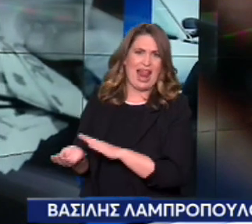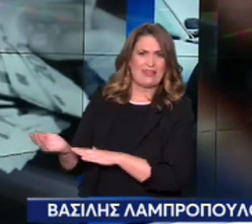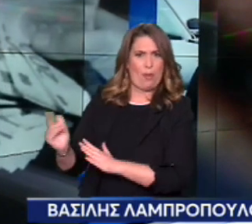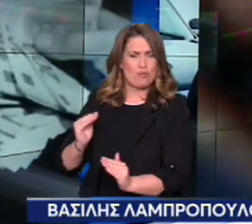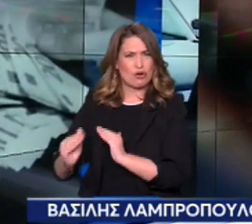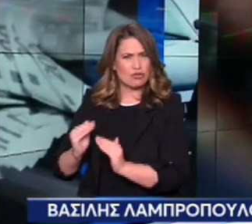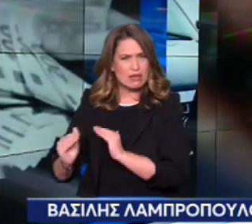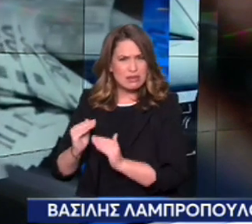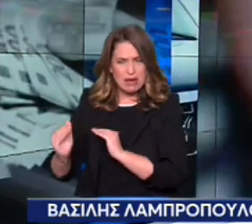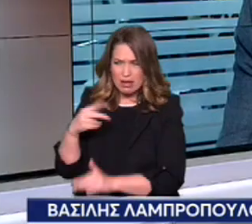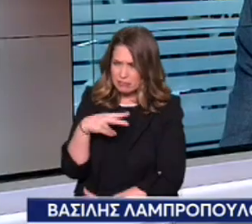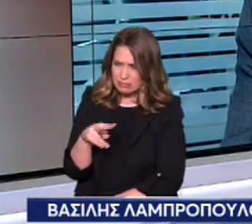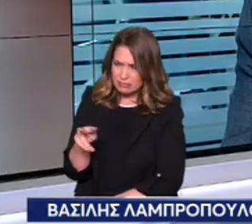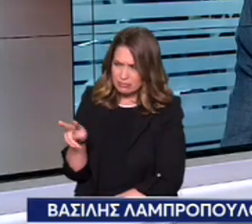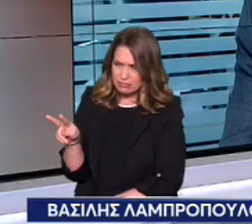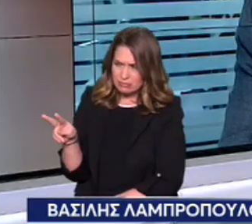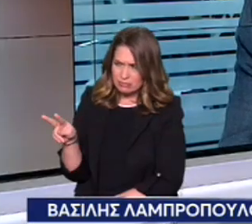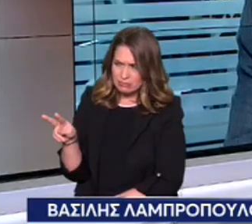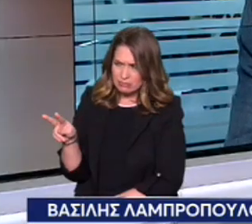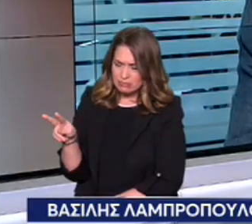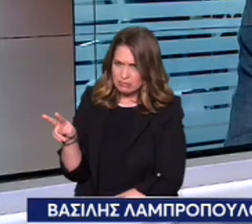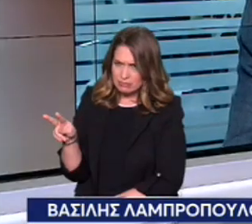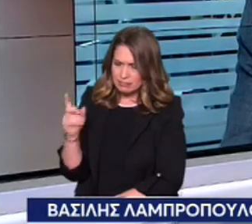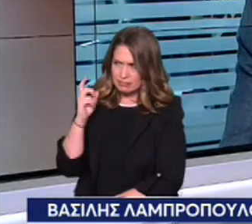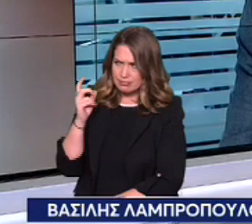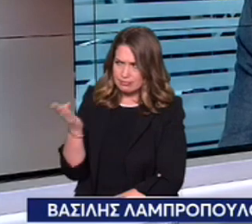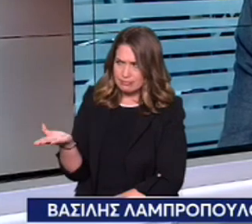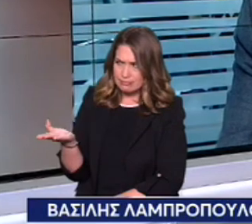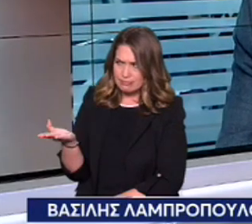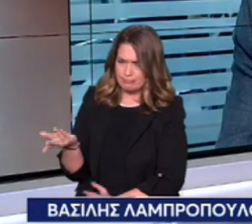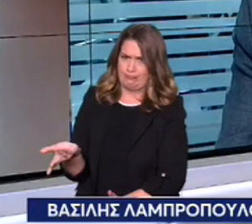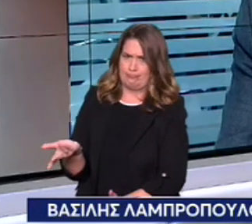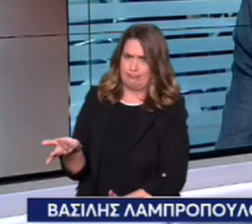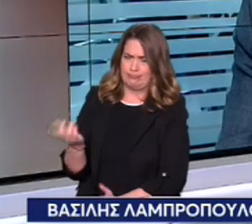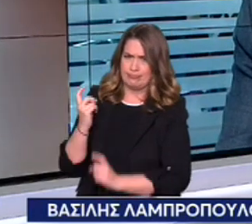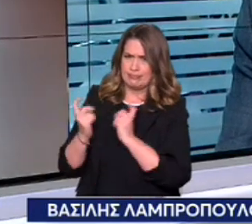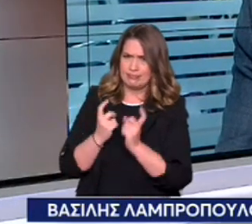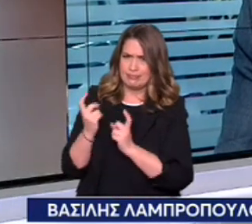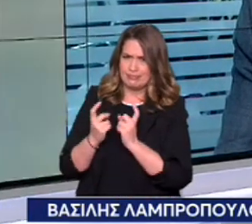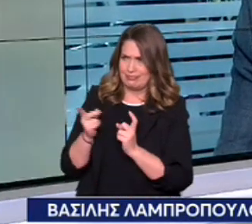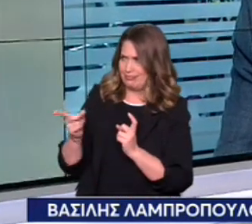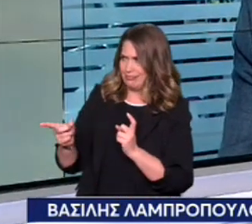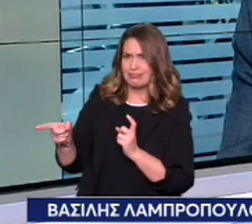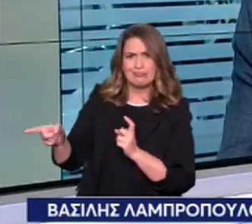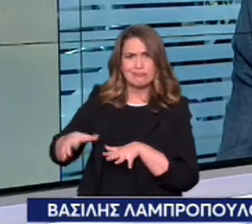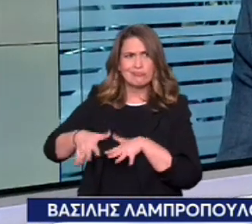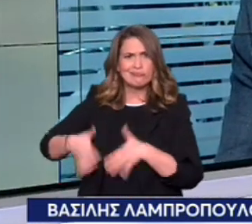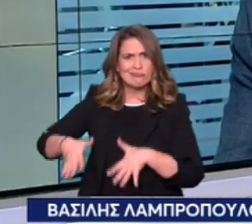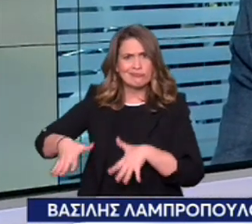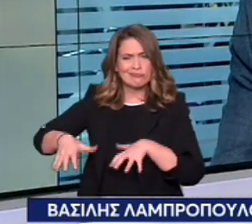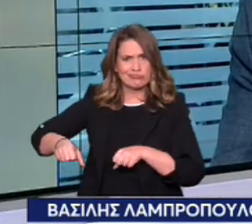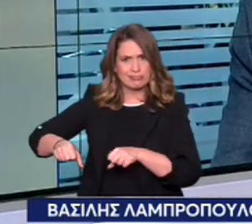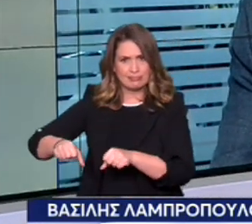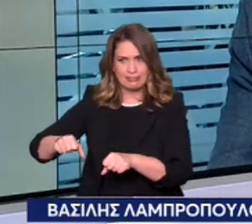με τους άλλους ποινικούς, με την άλλη συμμορία που είχαν μεγάλη εχθρότητα το τελευταίο καιρό. Όταν τους είδαν λοιπόν